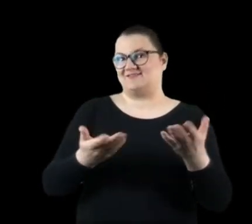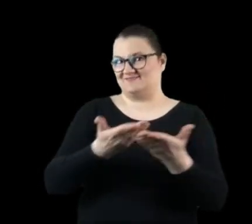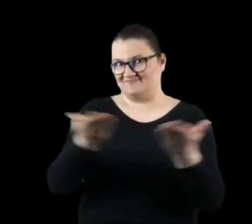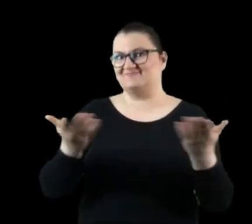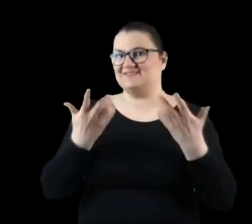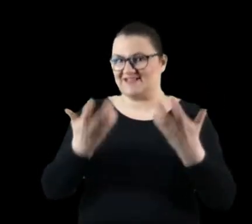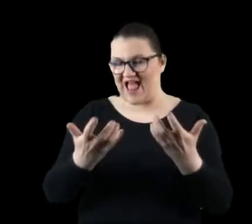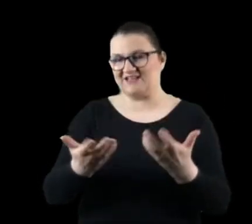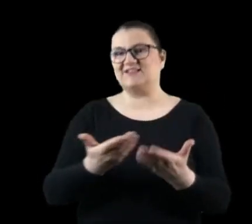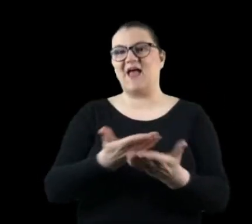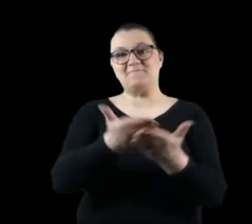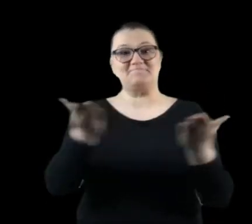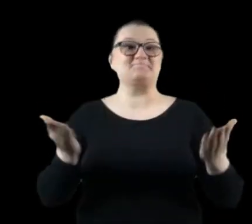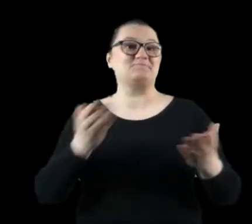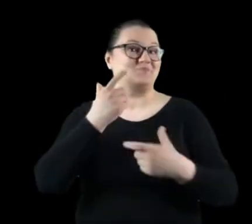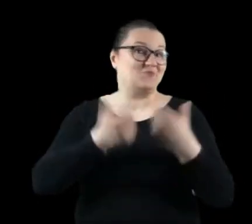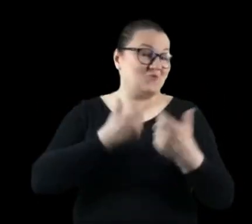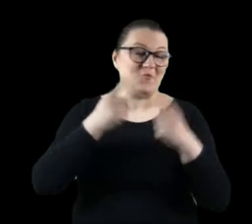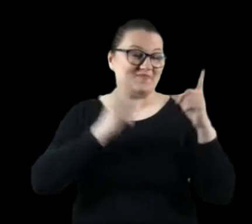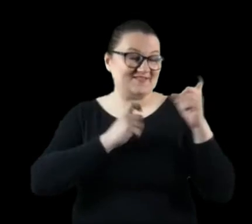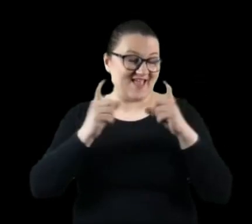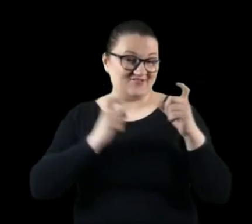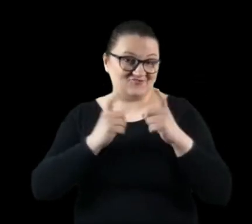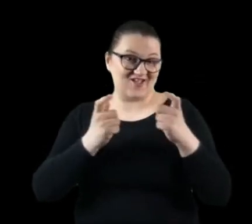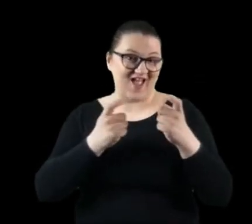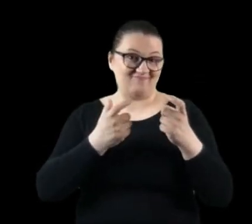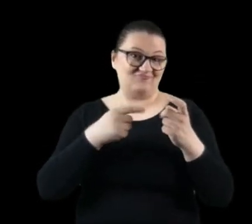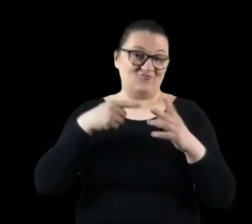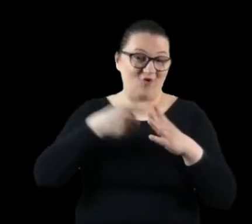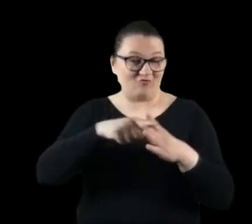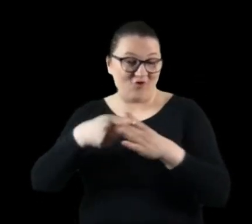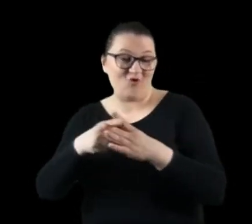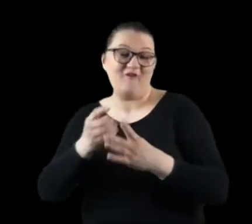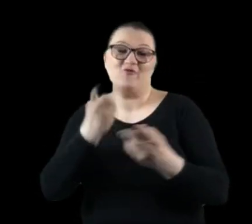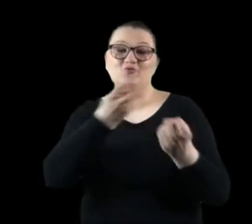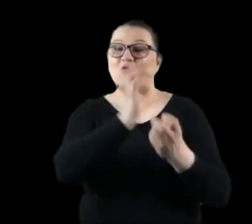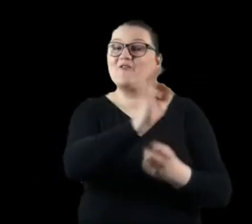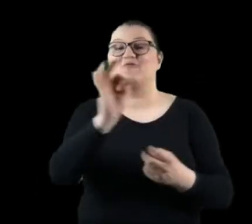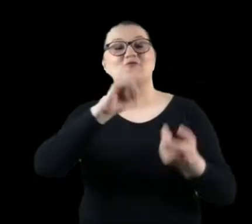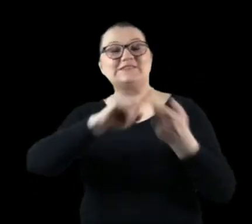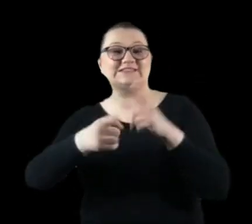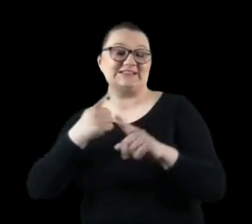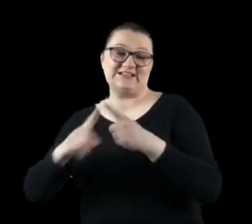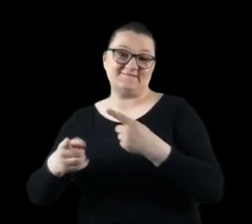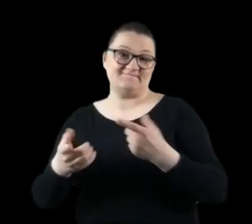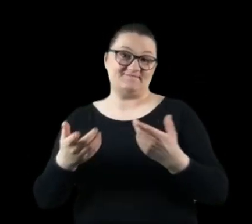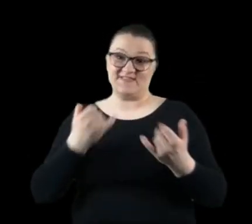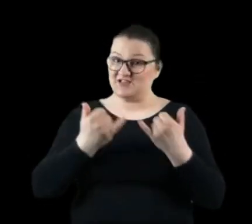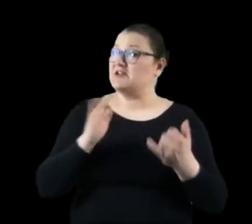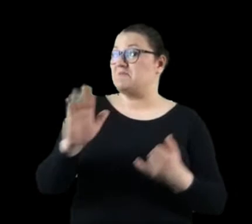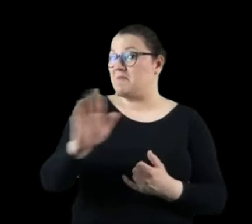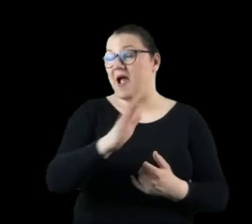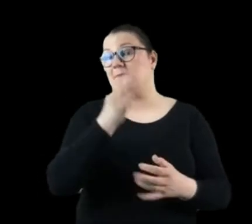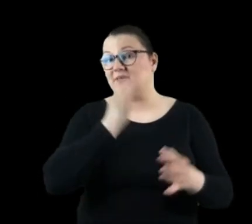robienia zdjęć odworkowych, do poszukiwania swojego własnego stylu. Jeżeli mają Państwo jakieś pytania,